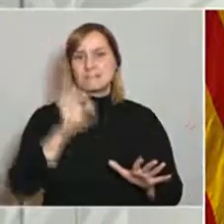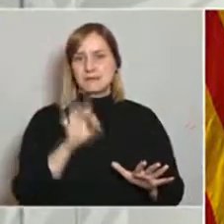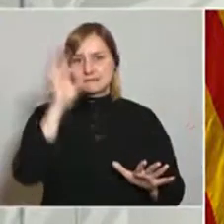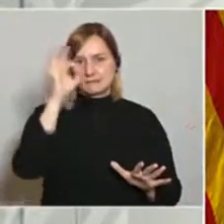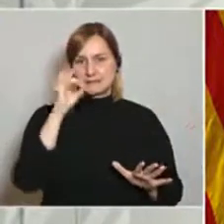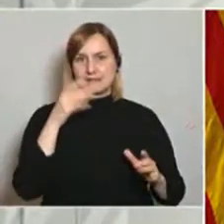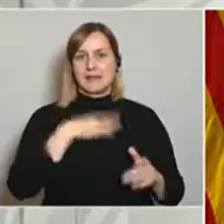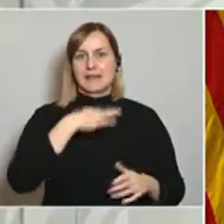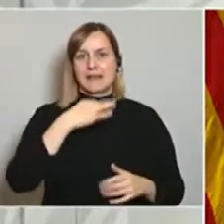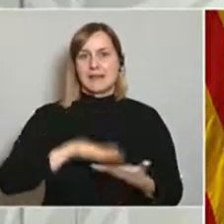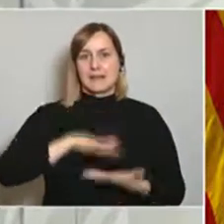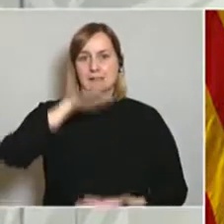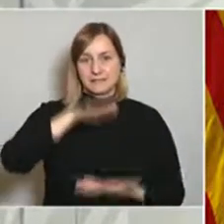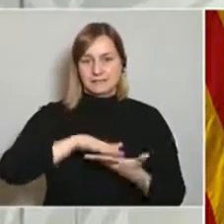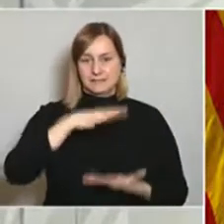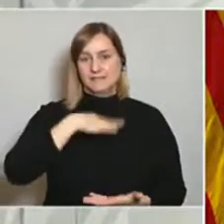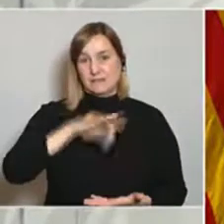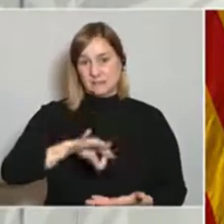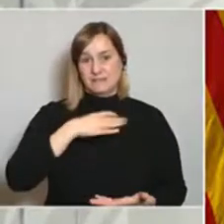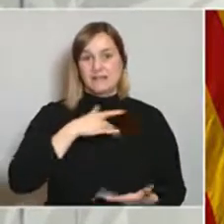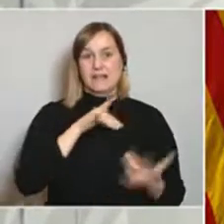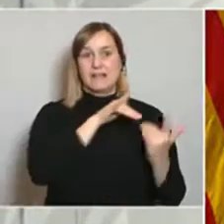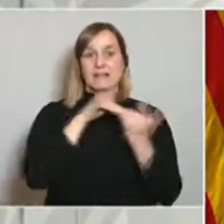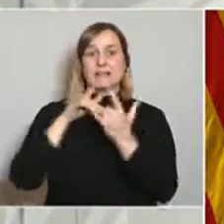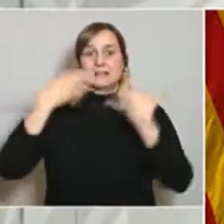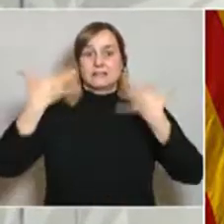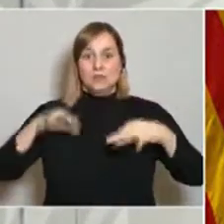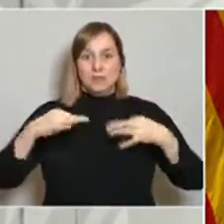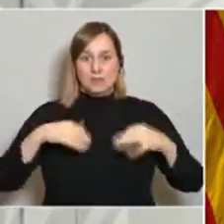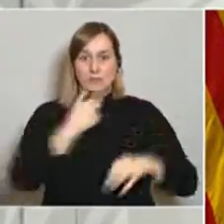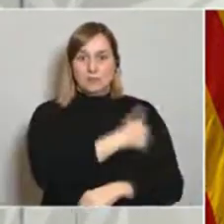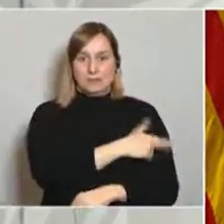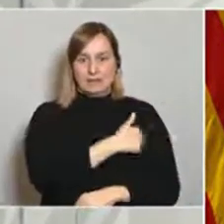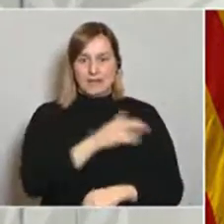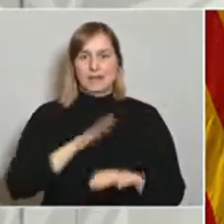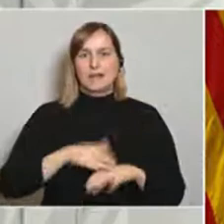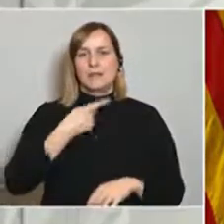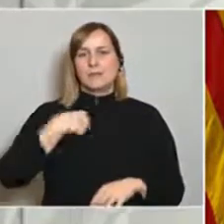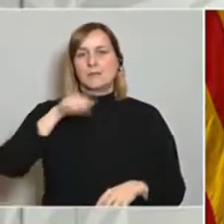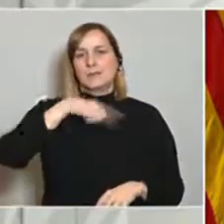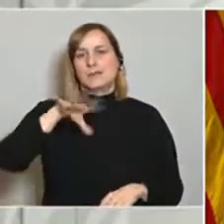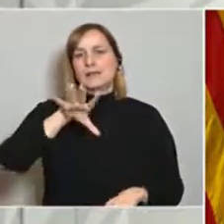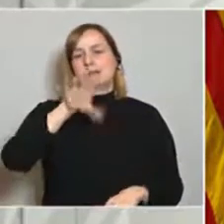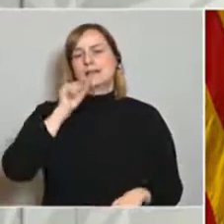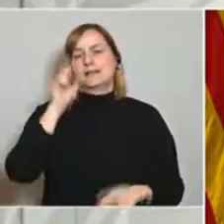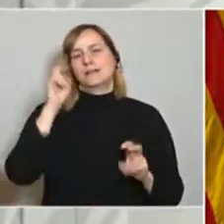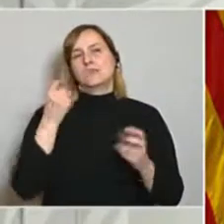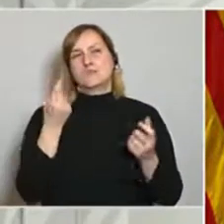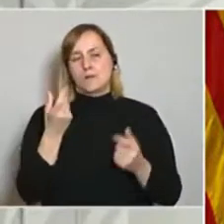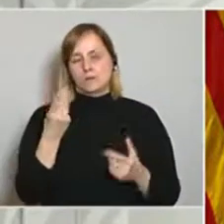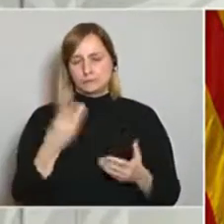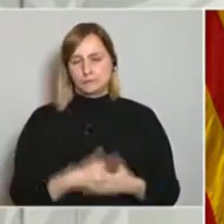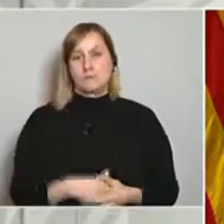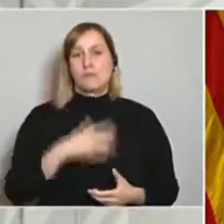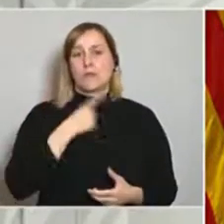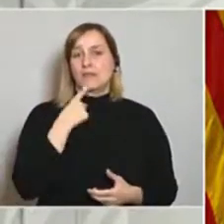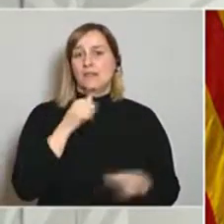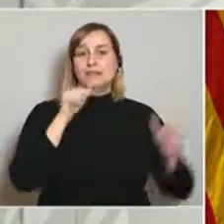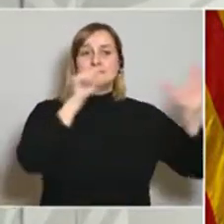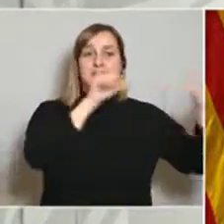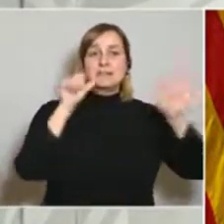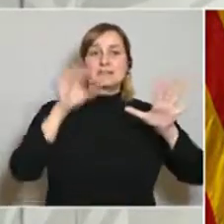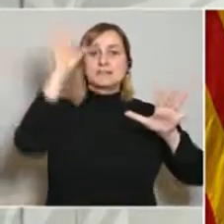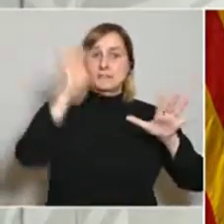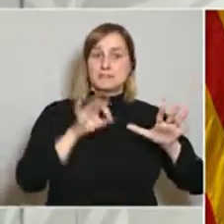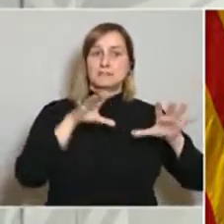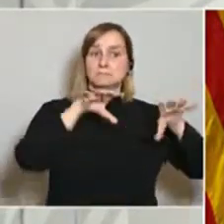llits de crítics hospitalària habitual. Perquè ens fem una idea de les xifres. Estem ocupant un 66%